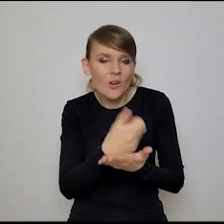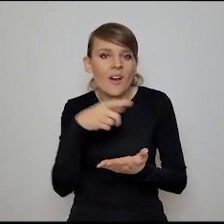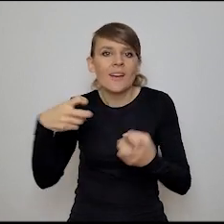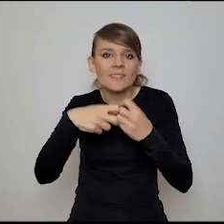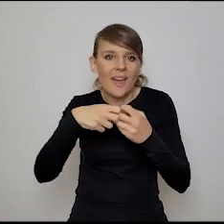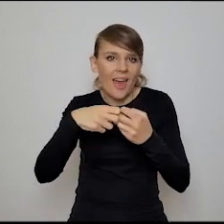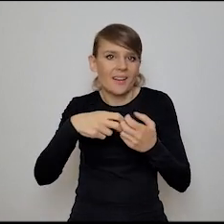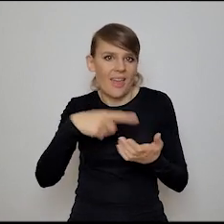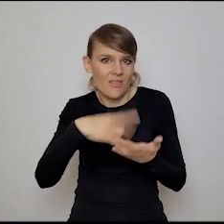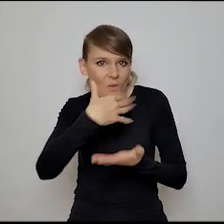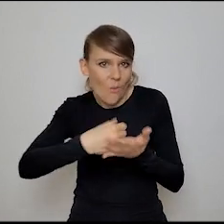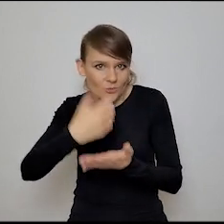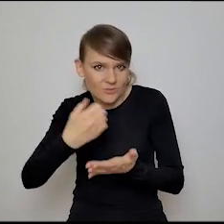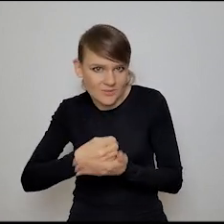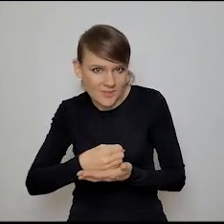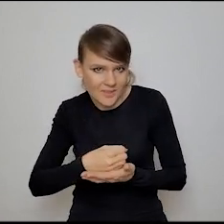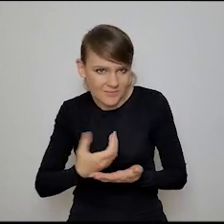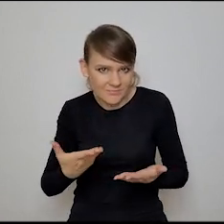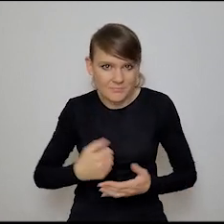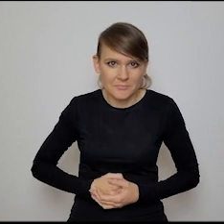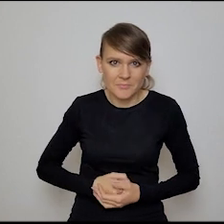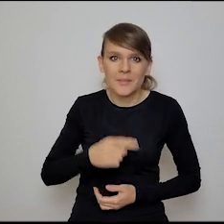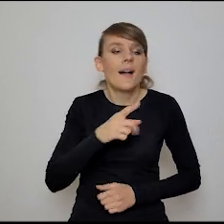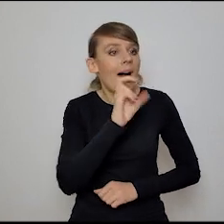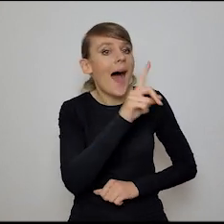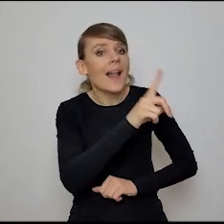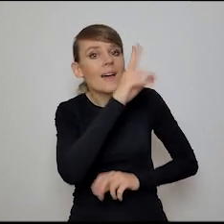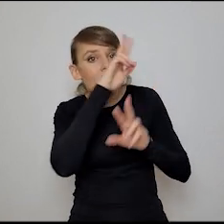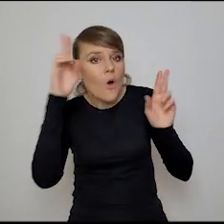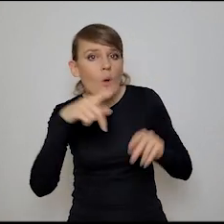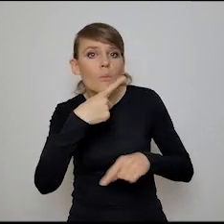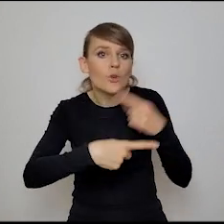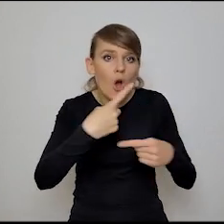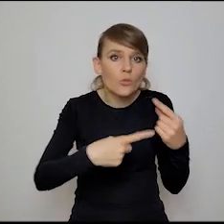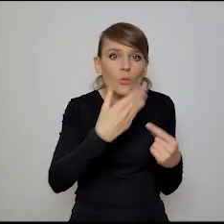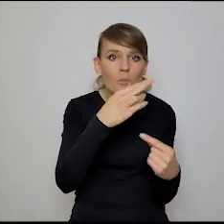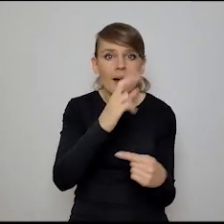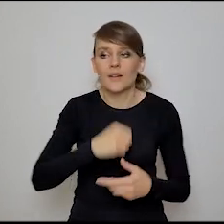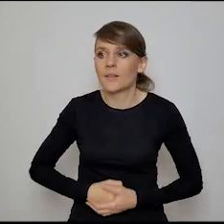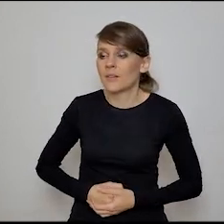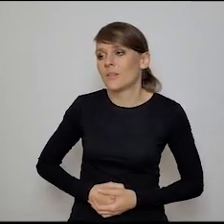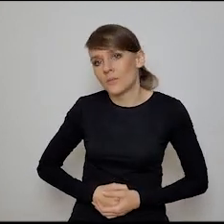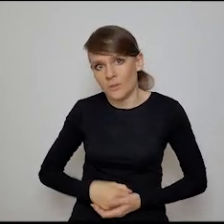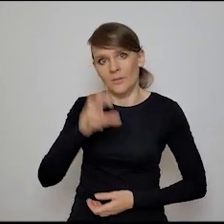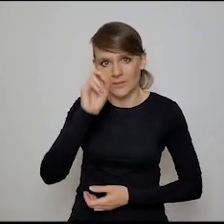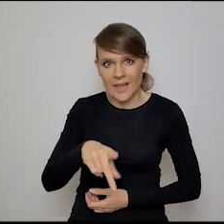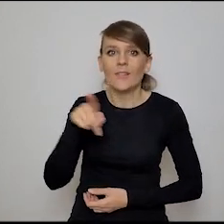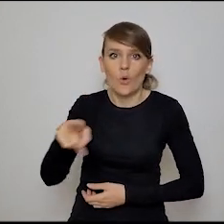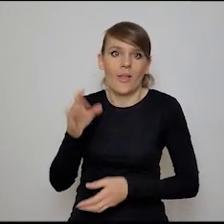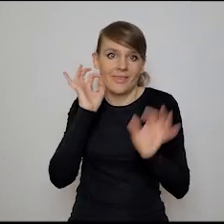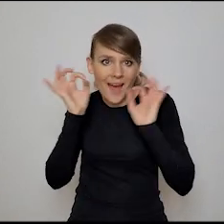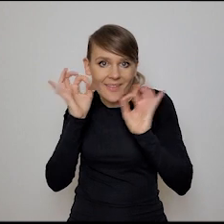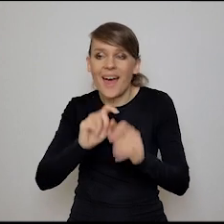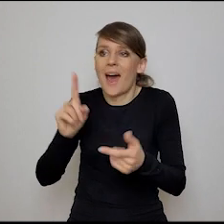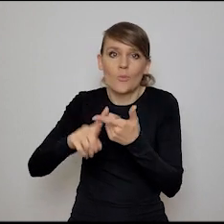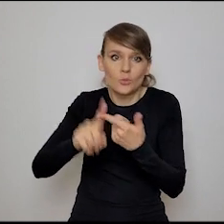prostu o tym, jak ty mówisz, nie? Bo każdy mówi inaczej, przede wszystkim. rozpoznawanie marek produktów? No tak, ale to, wiesz, to są dane, po pierwsze. A po